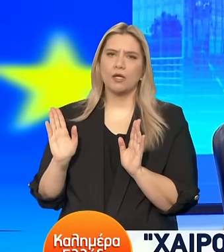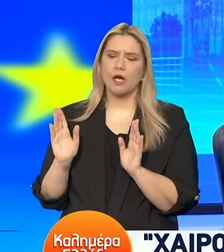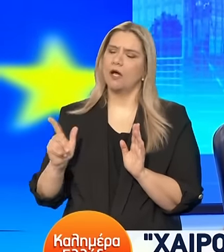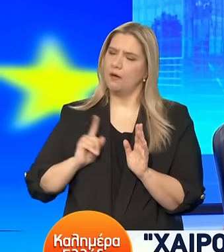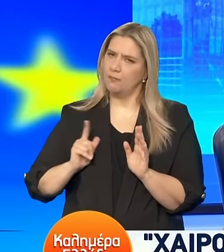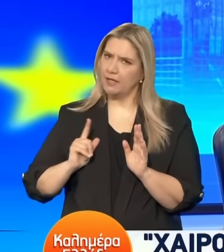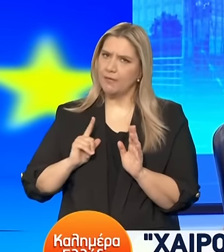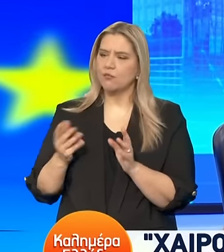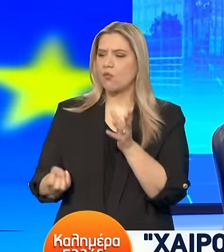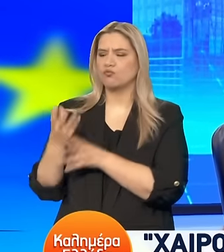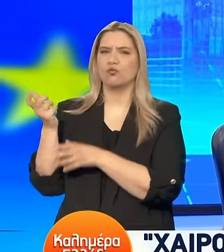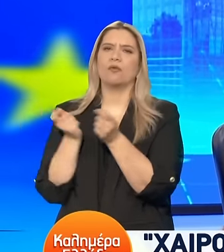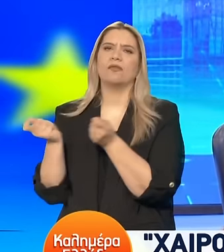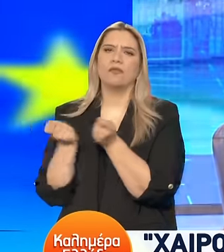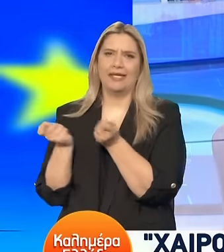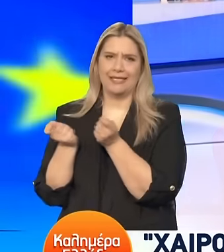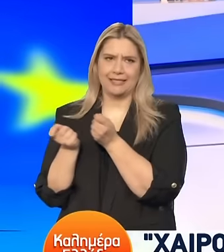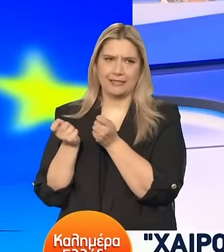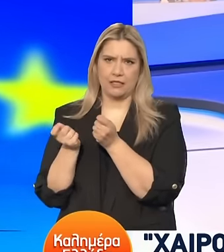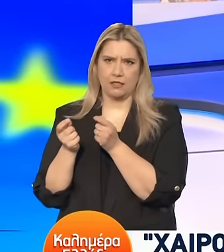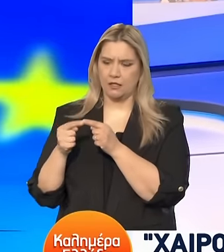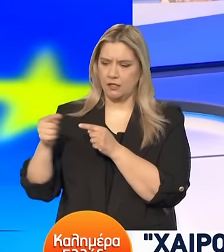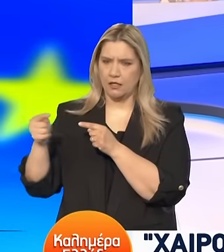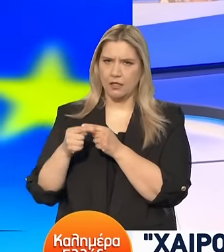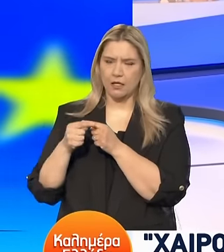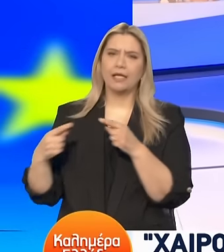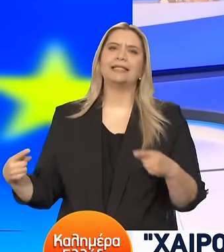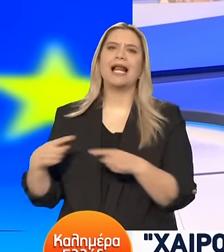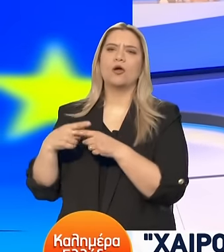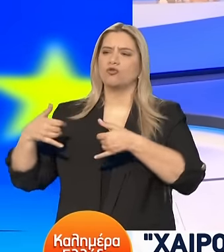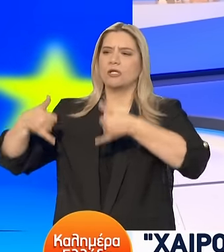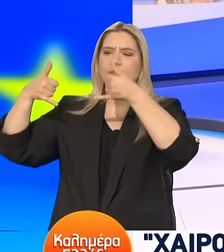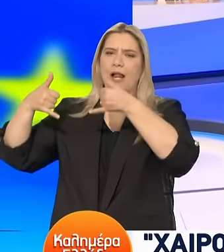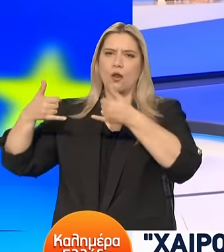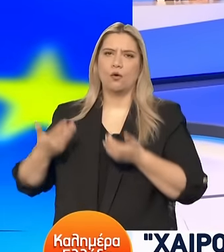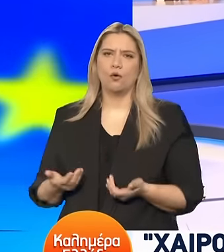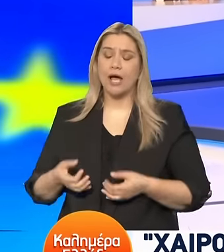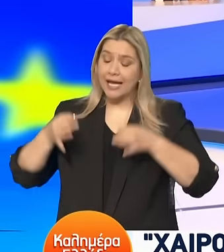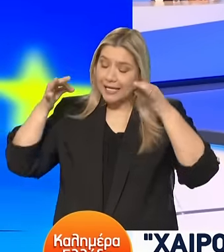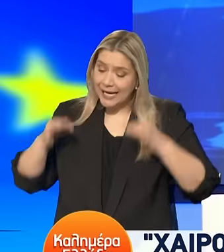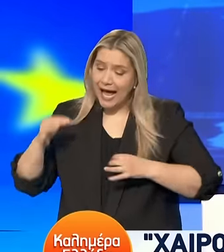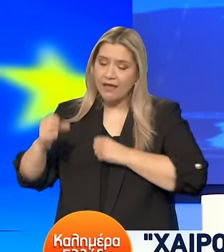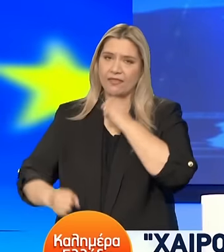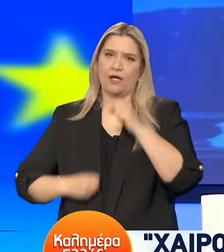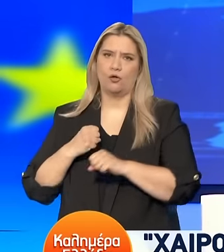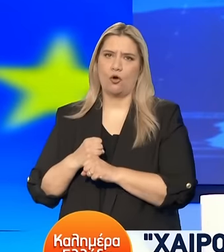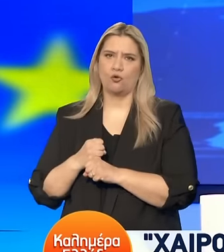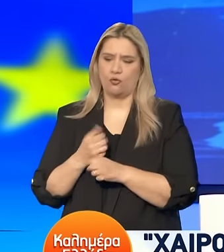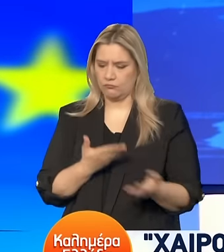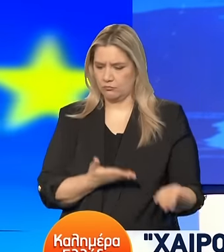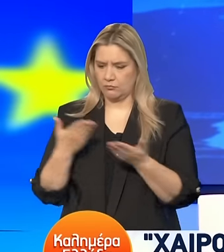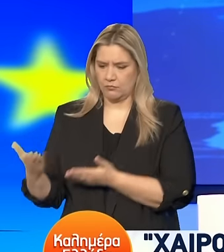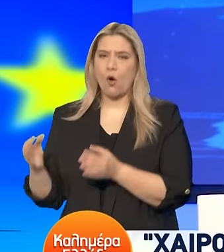διοίκηση Εντιλαμβάνομαι στους επόμενους μοιούς Ο τελικός του κυπέλου Πρέπει να γίνεται κάθε χρόνο Στο ολυμπιακό στάδιο